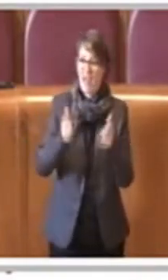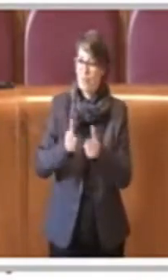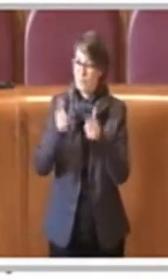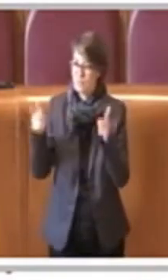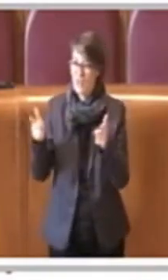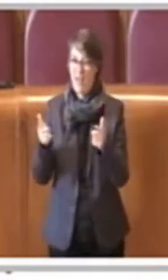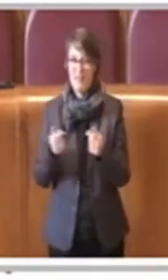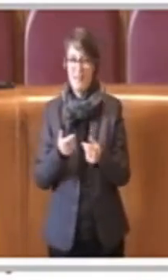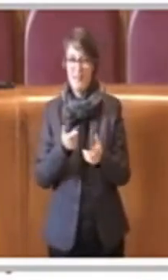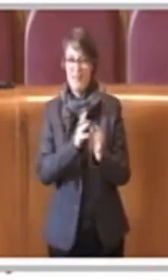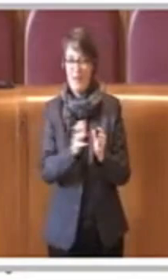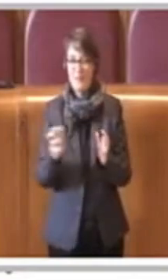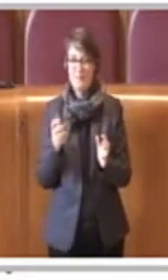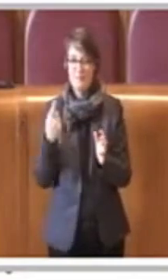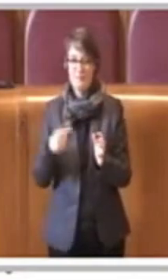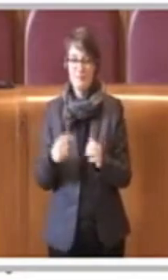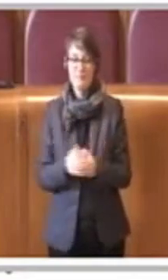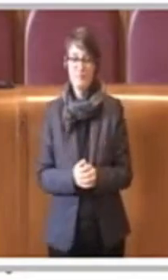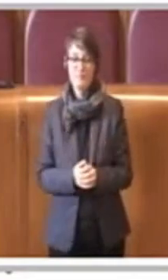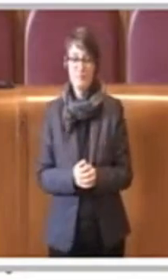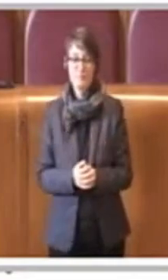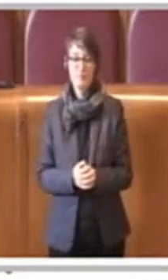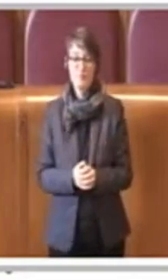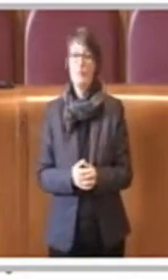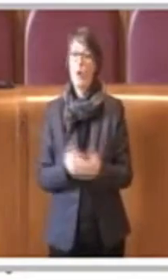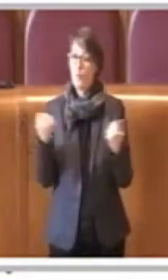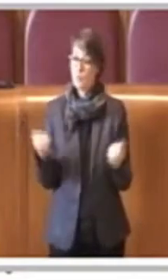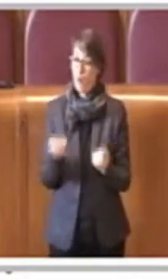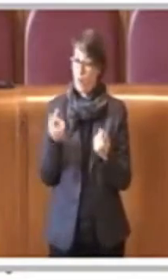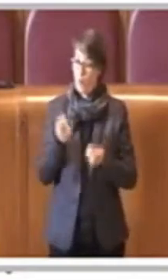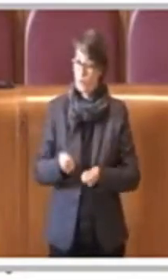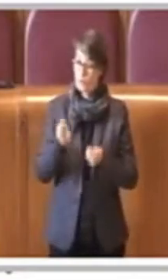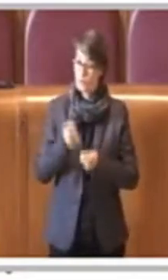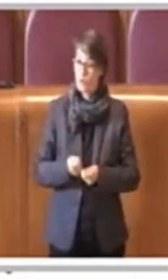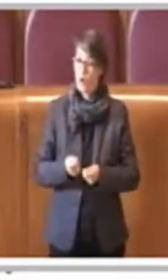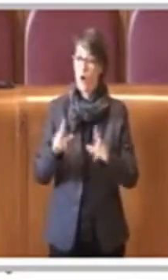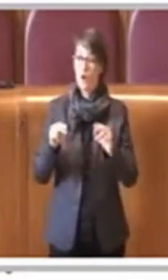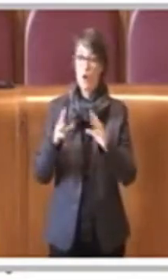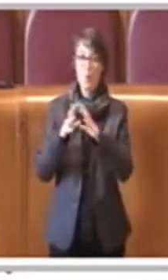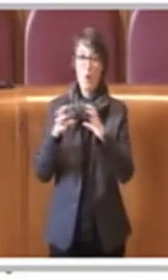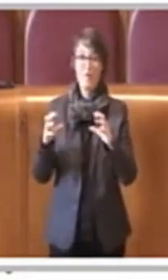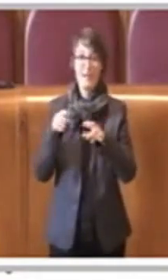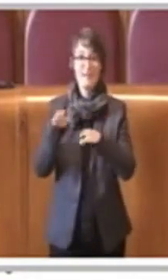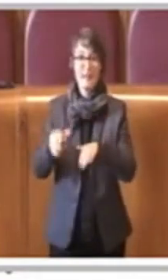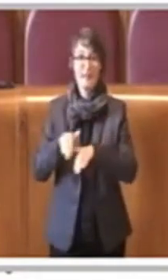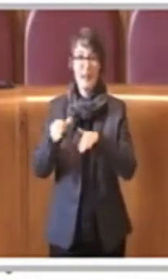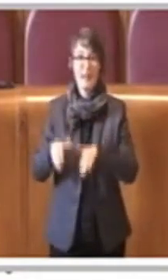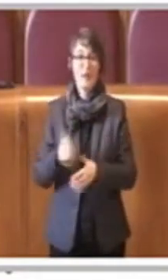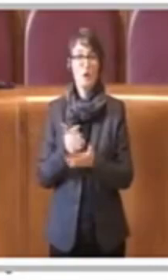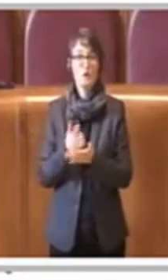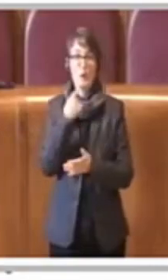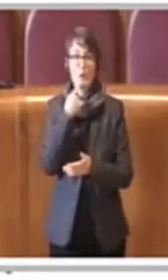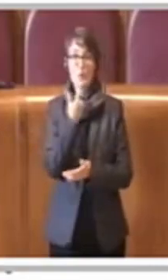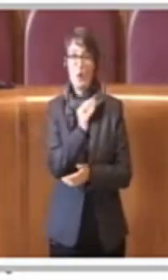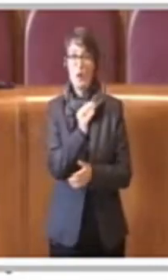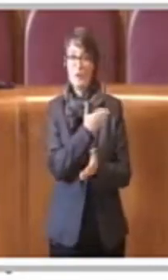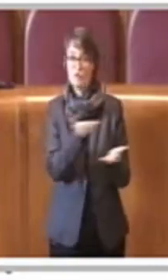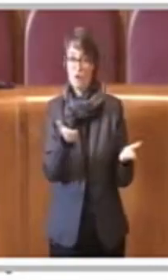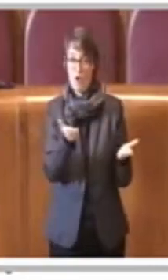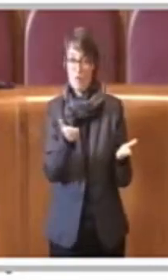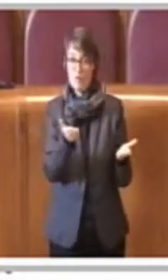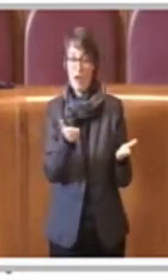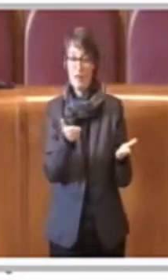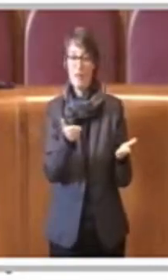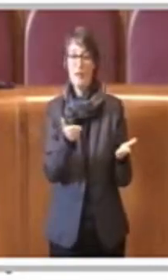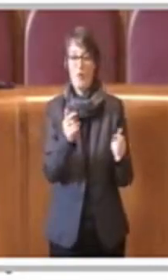appunto il dispositivo di promuovere nuove aziende agricole soprattutto nelle fasce più giovani perciò ovviamente dando la